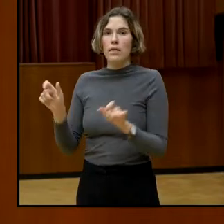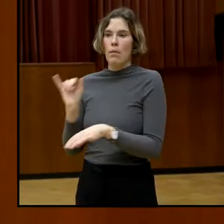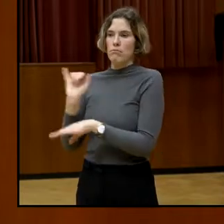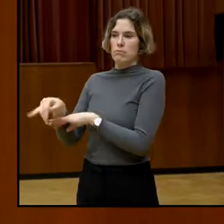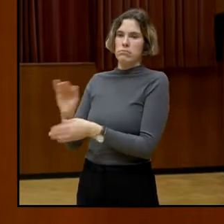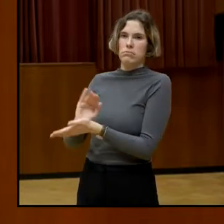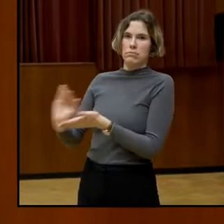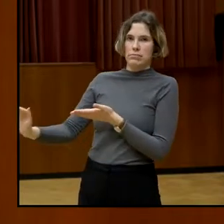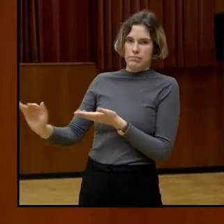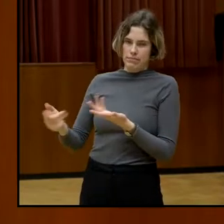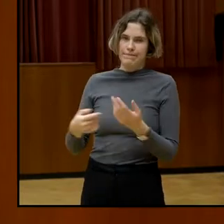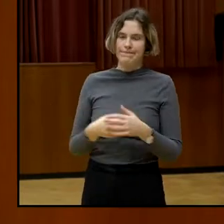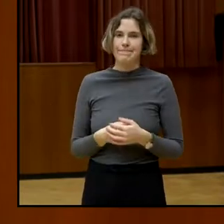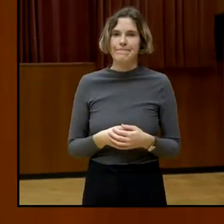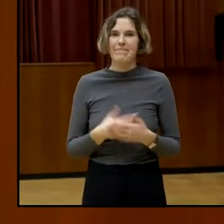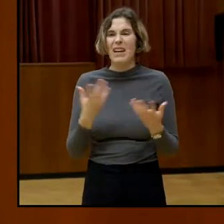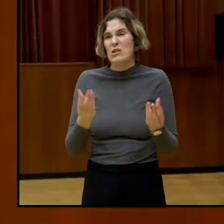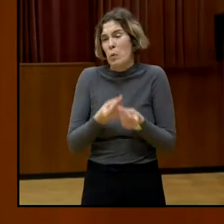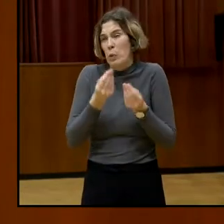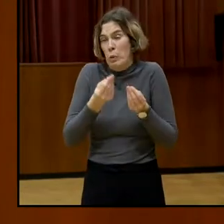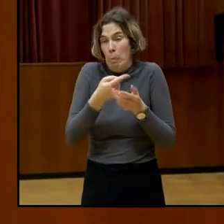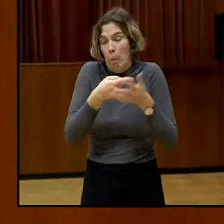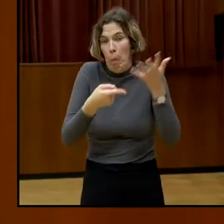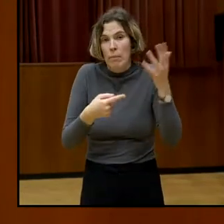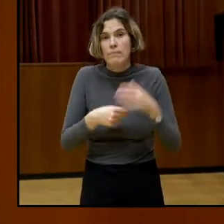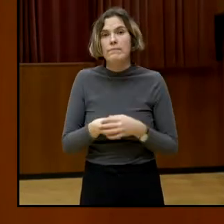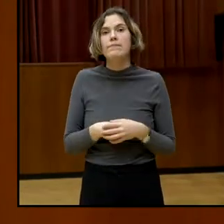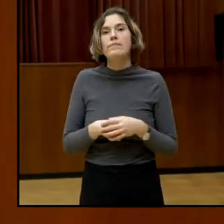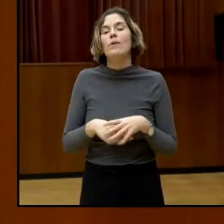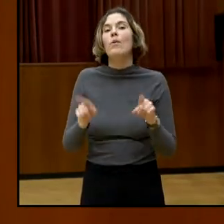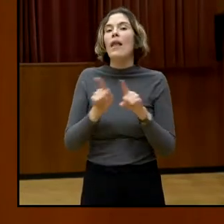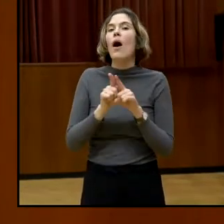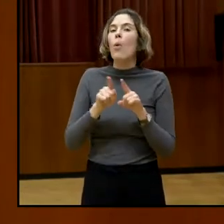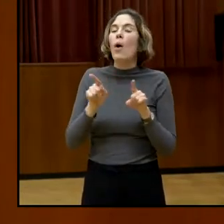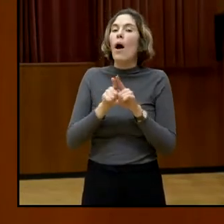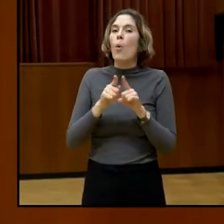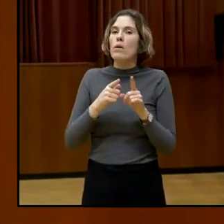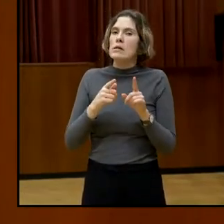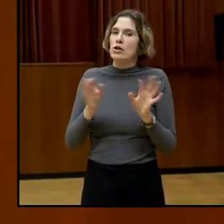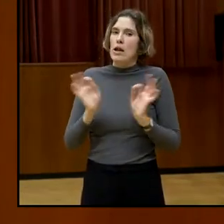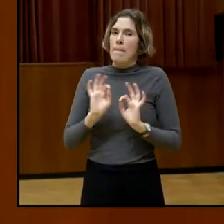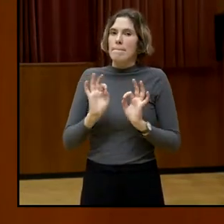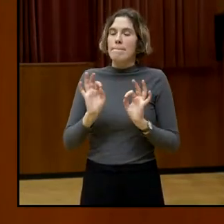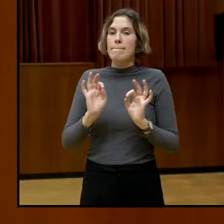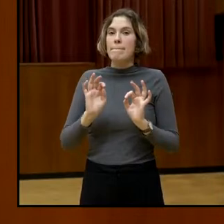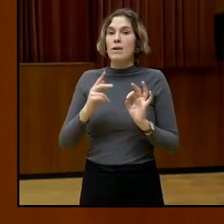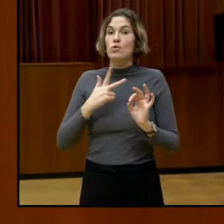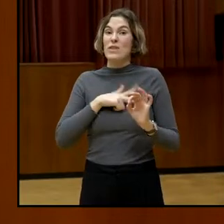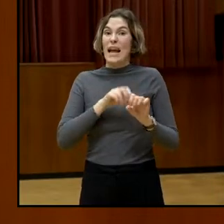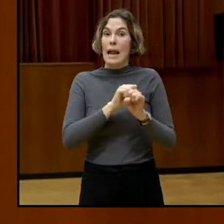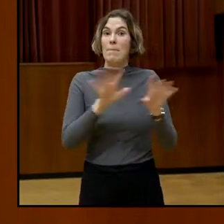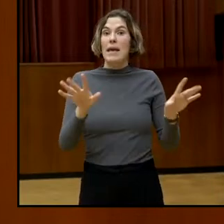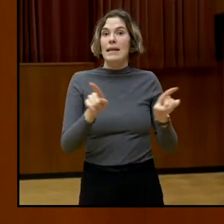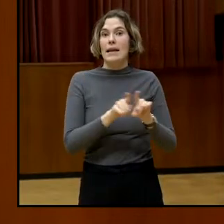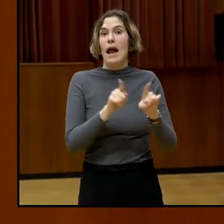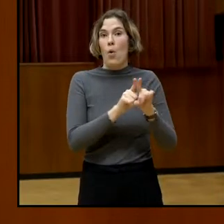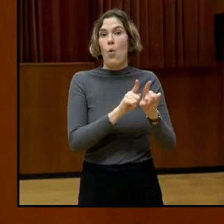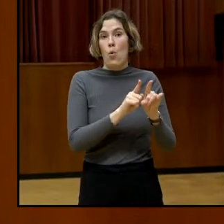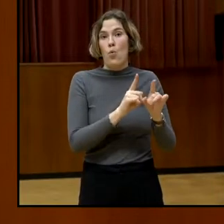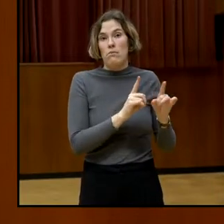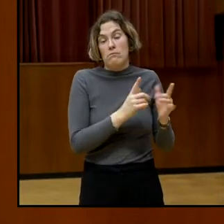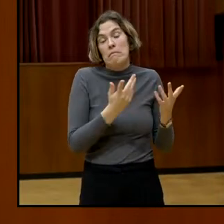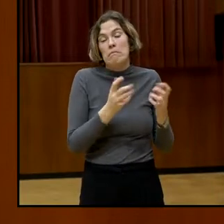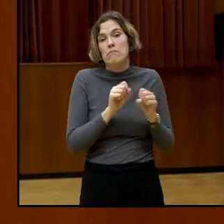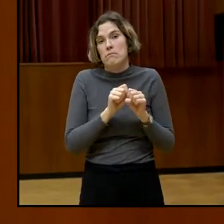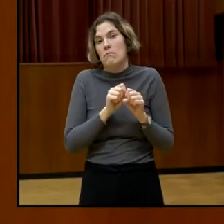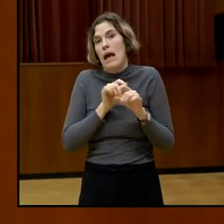und tragisch weiß man auch, dass die sozialen Medien auch dazu beitragen. In Japan gibt